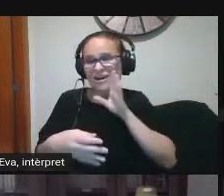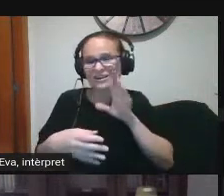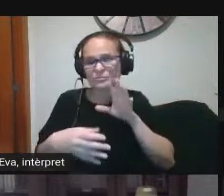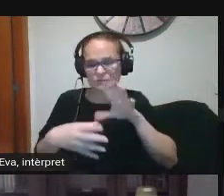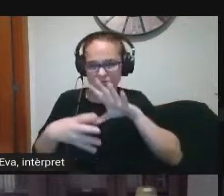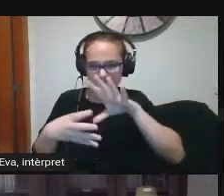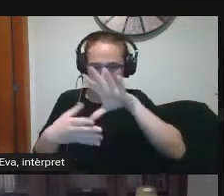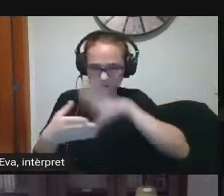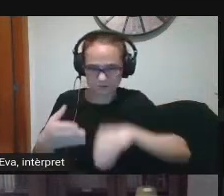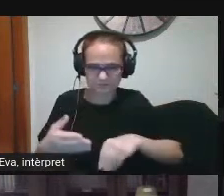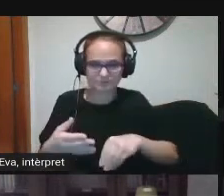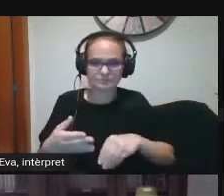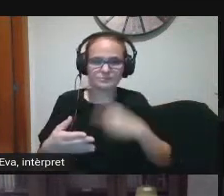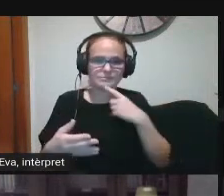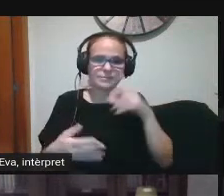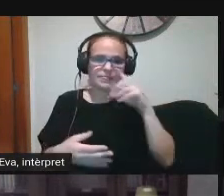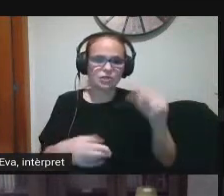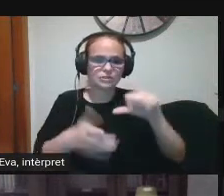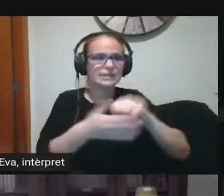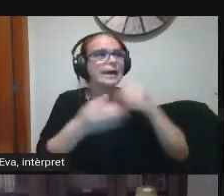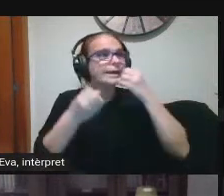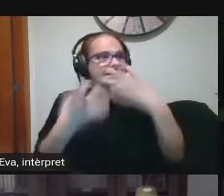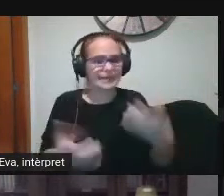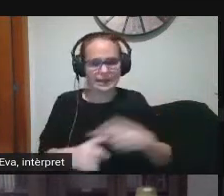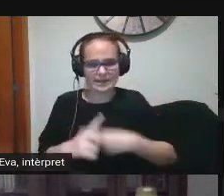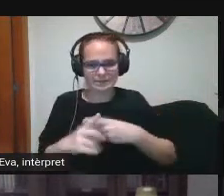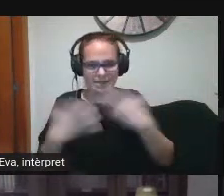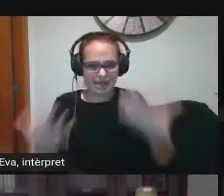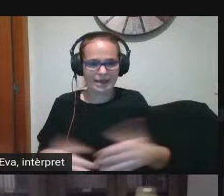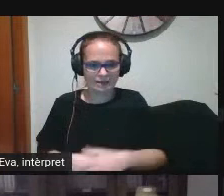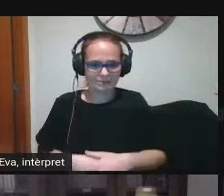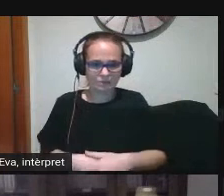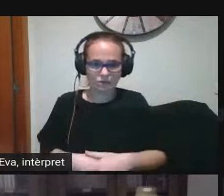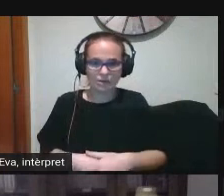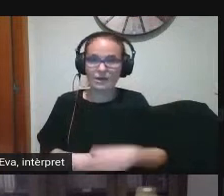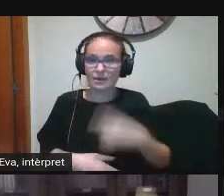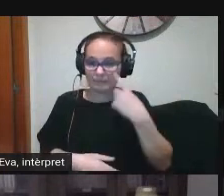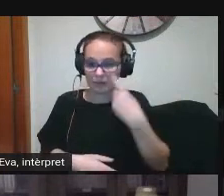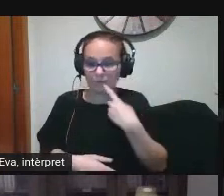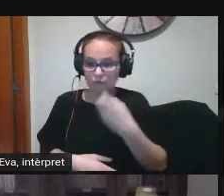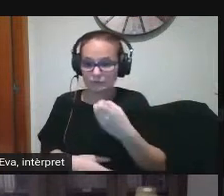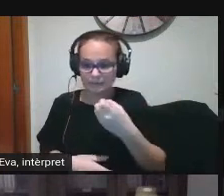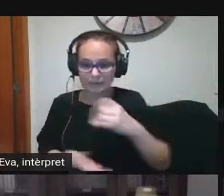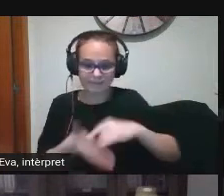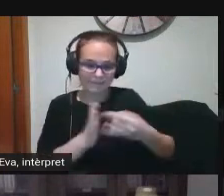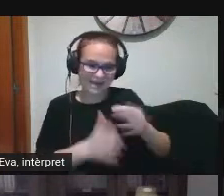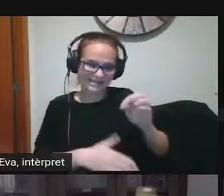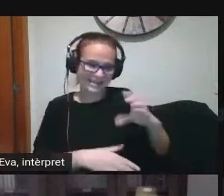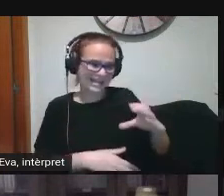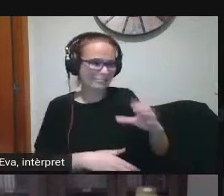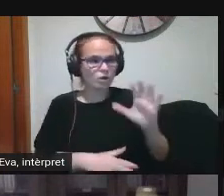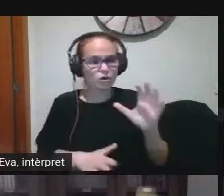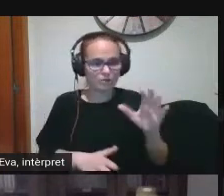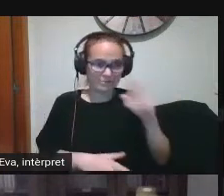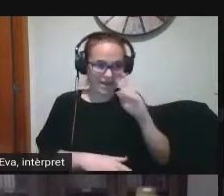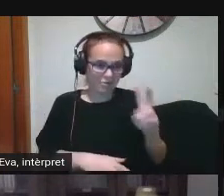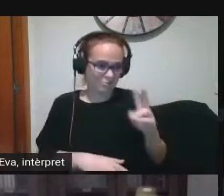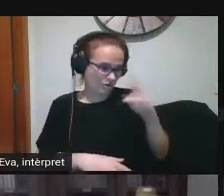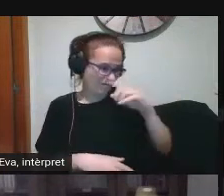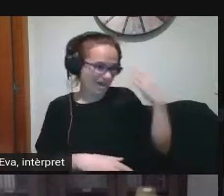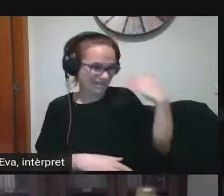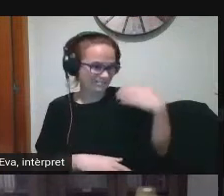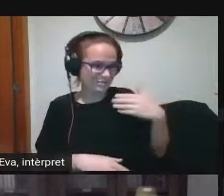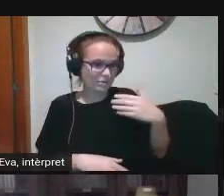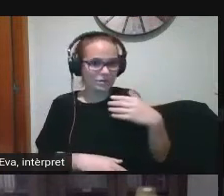centre el nostre centre com està? fixeu-vos que vèiem la pregunta Platac i hi havia 25 o 30 persones que diuen és que no és si hi un centre de